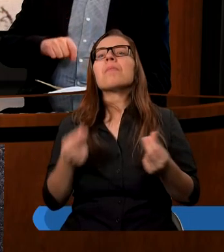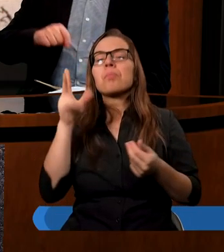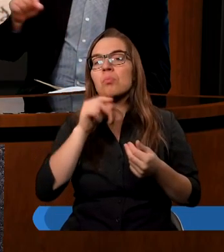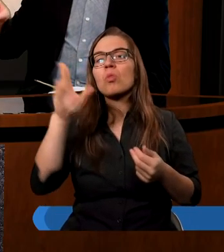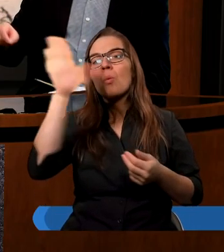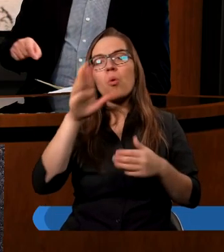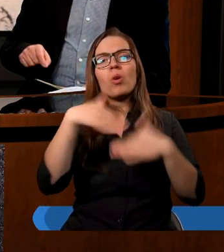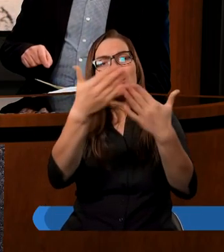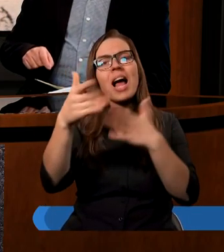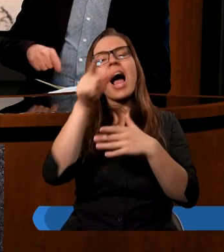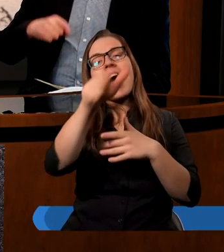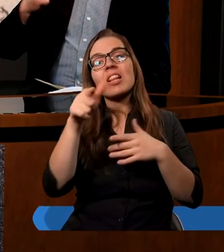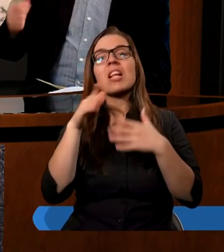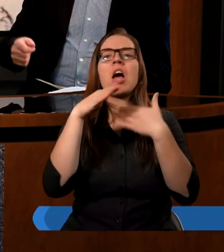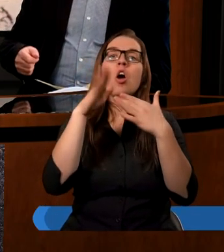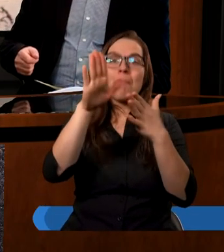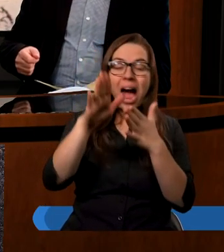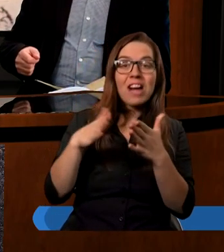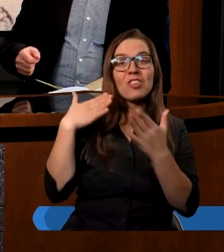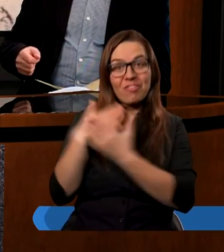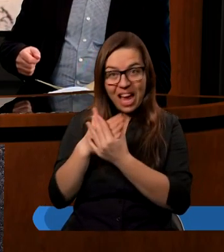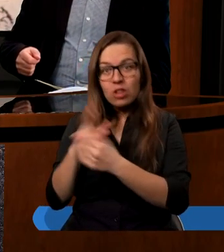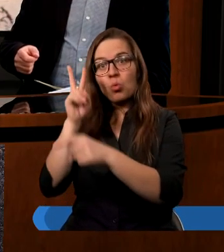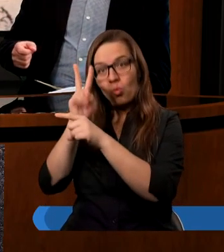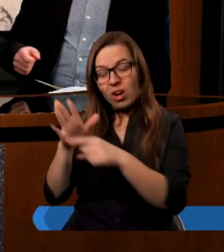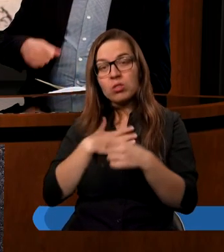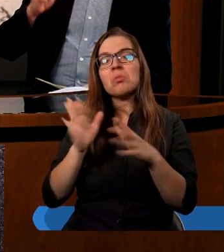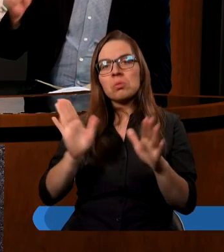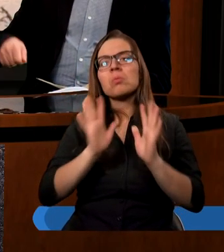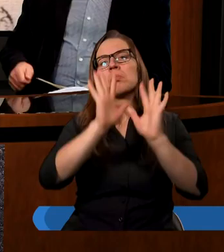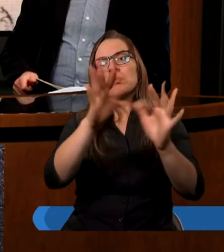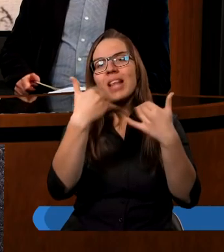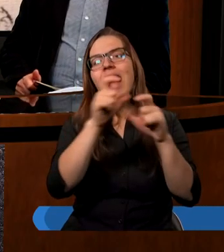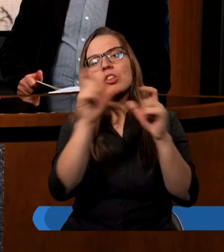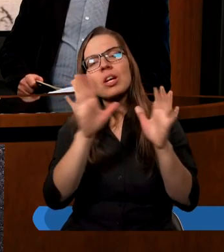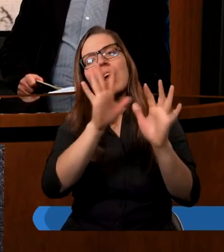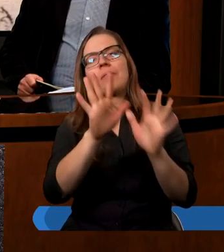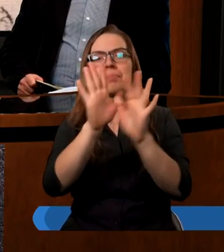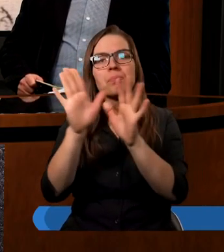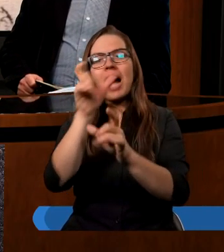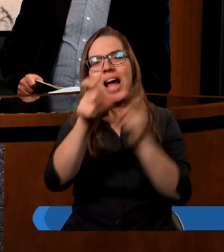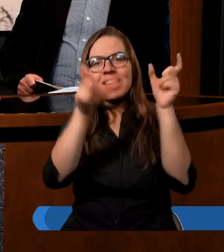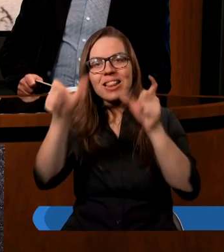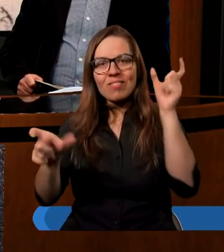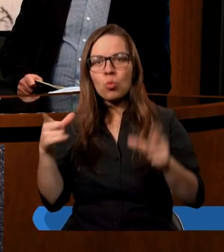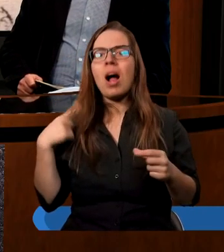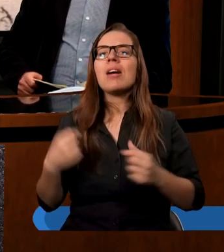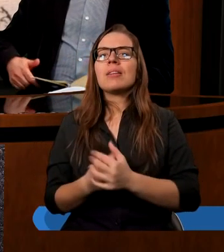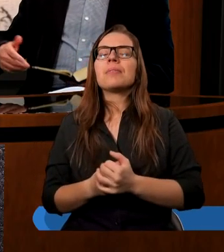skoro sprawił, że uwierzyłem w Pana Jezusa i liczy na zbawienie, to również On zadba, żebym też